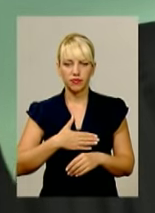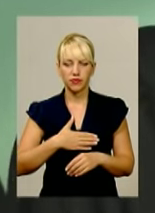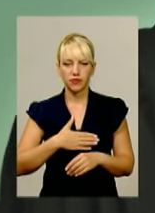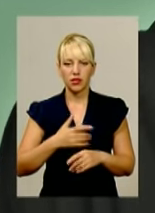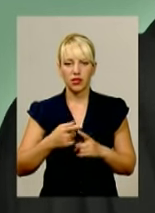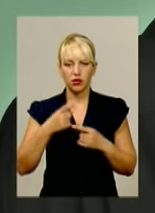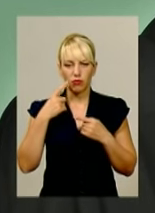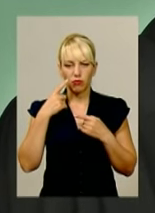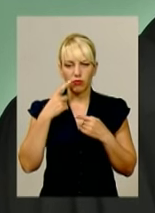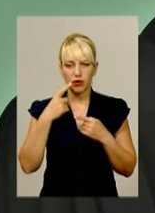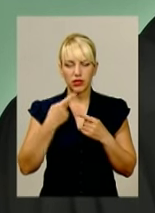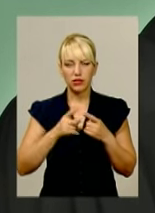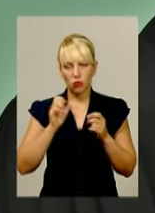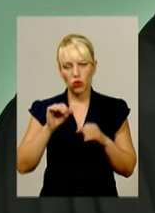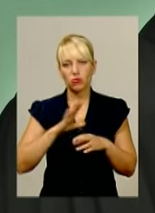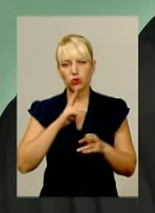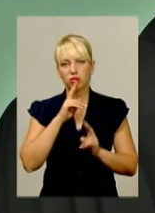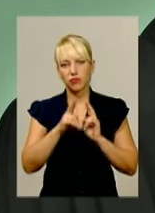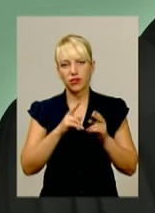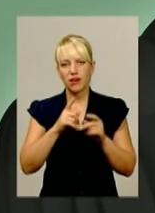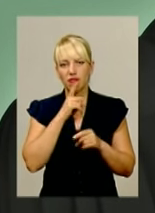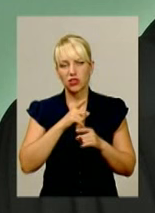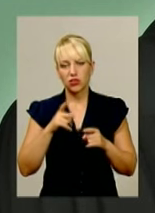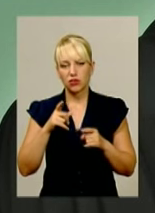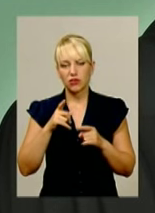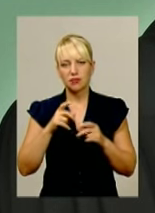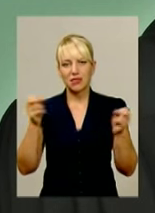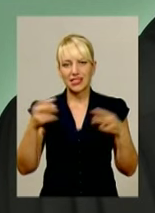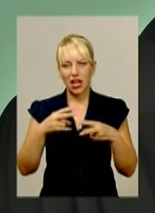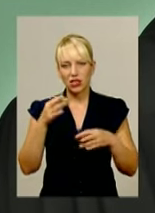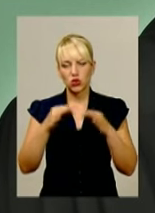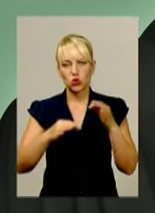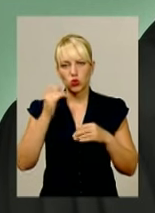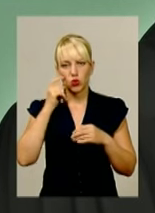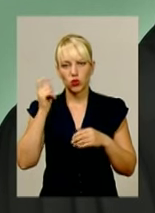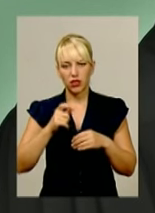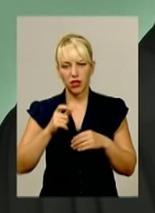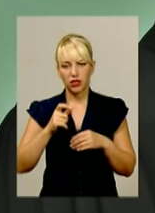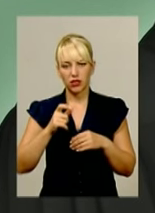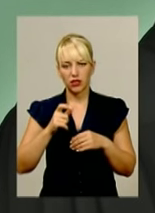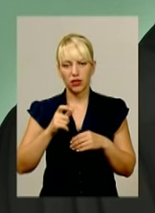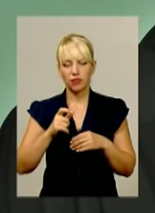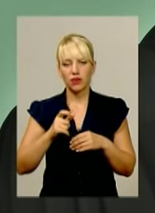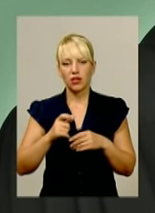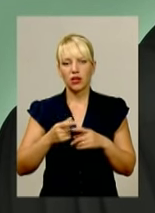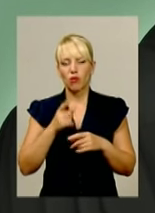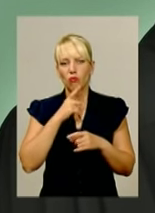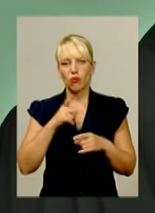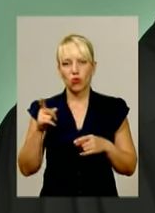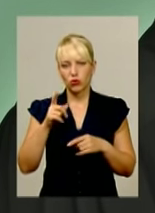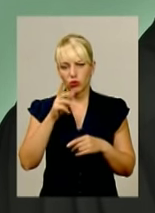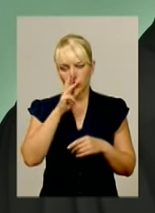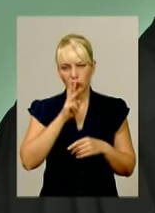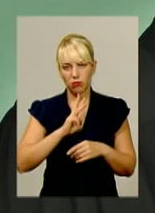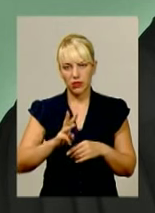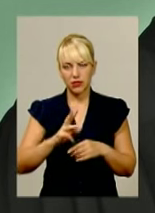проголошення, а неї може бути подана касаційна скарга до Вищого спеціалізованого суду України з розвіду цивільних і кримінальних справ протягом трьох місяців з